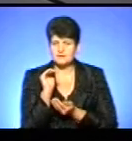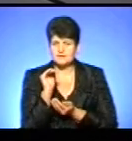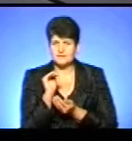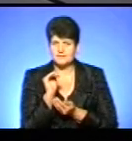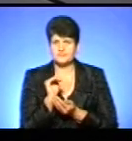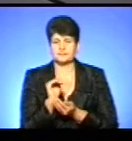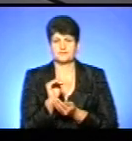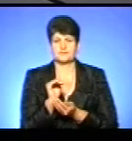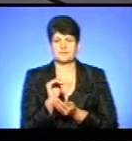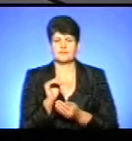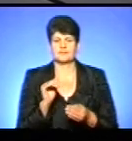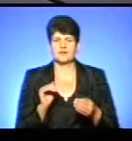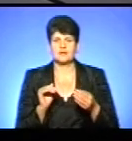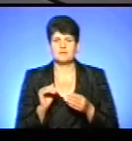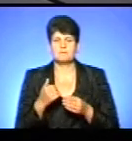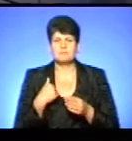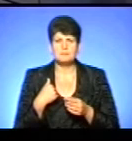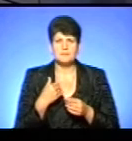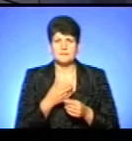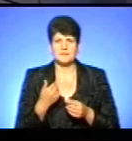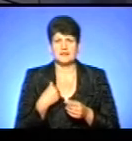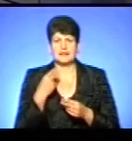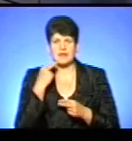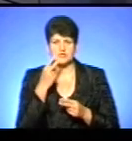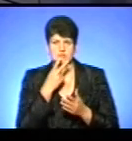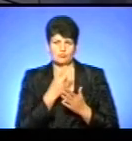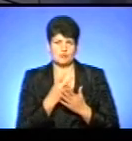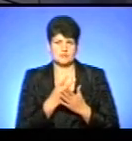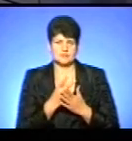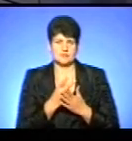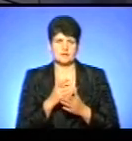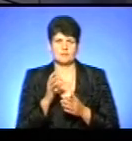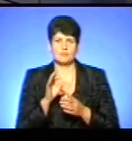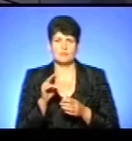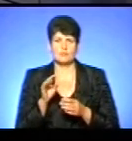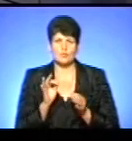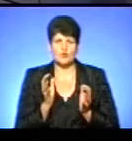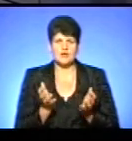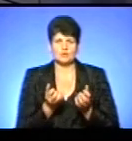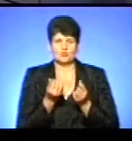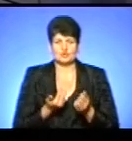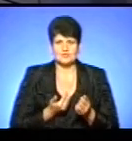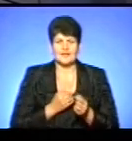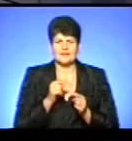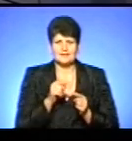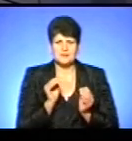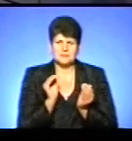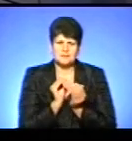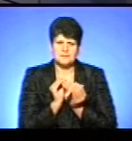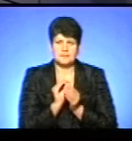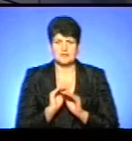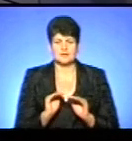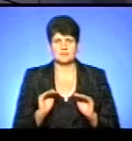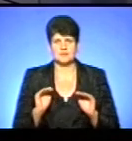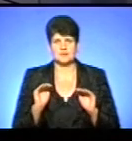виходжування. Тобто ми одні з кращих показників, які сьогодні рятують життя саме таким дітям,